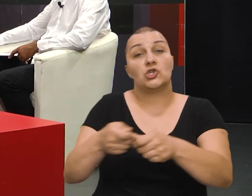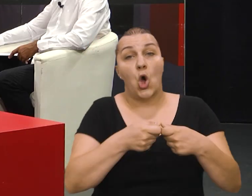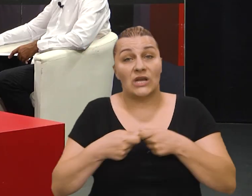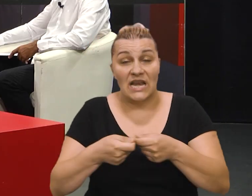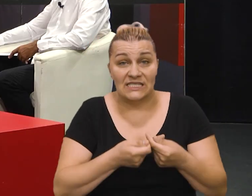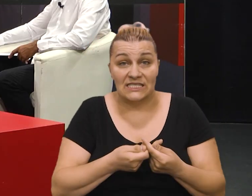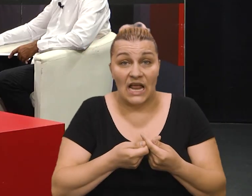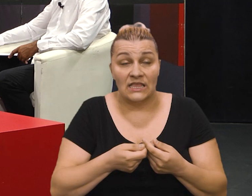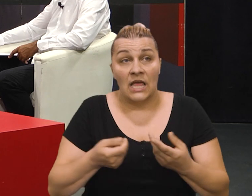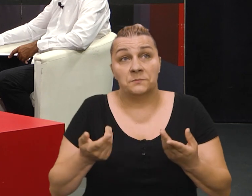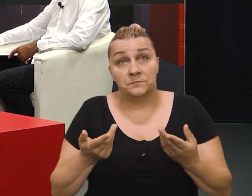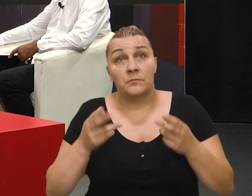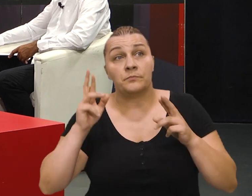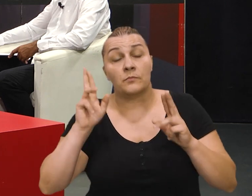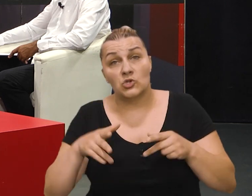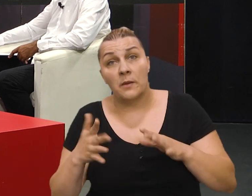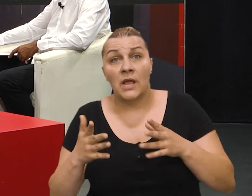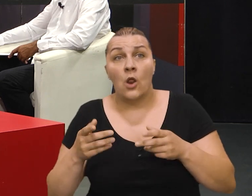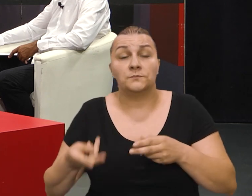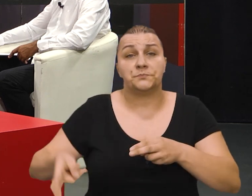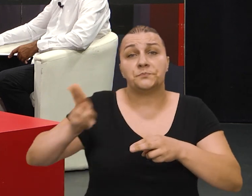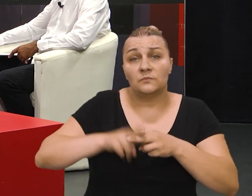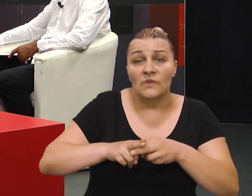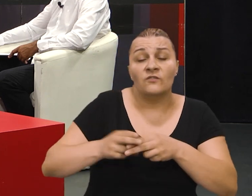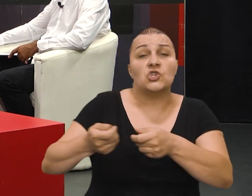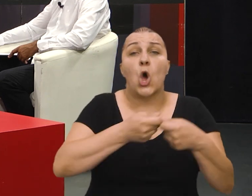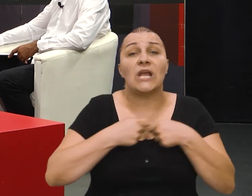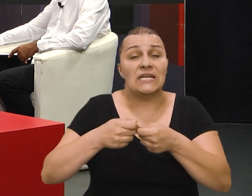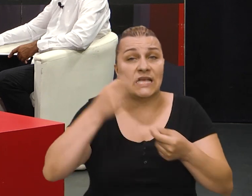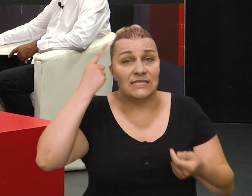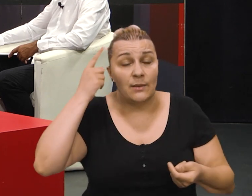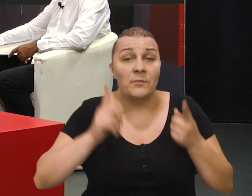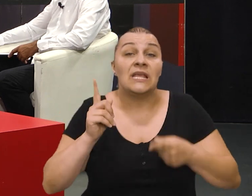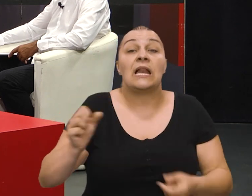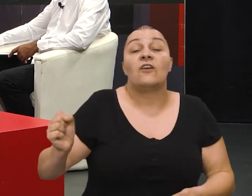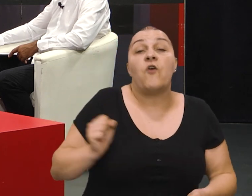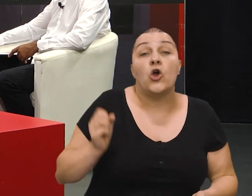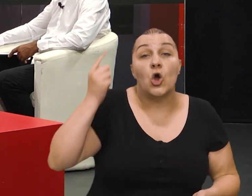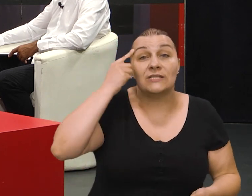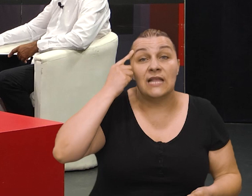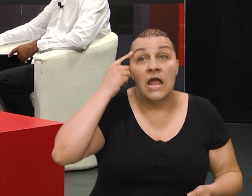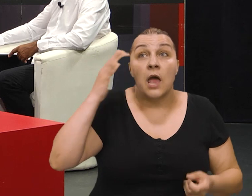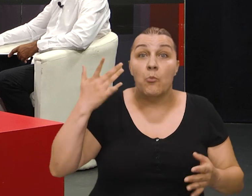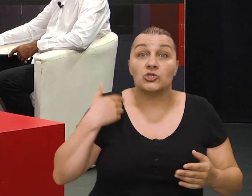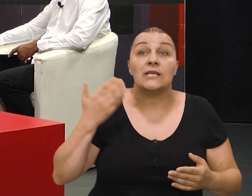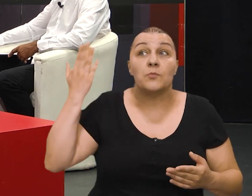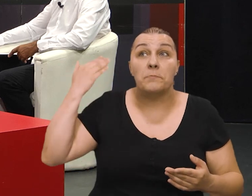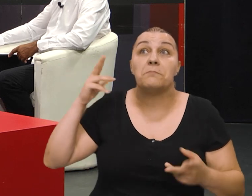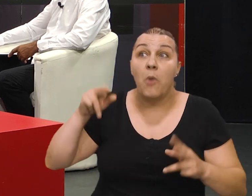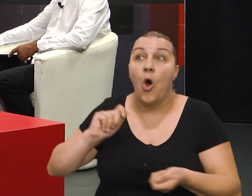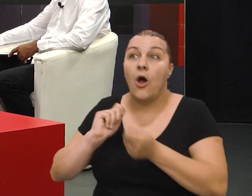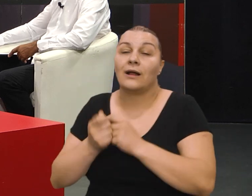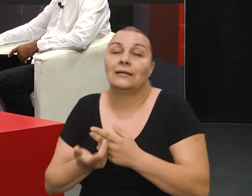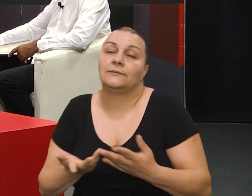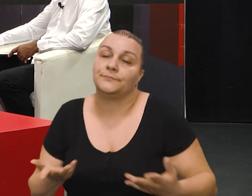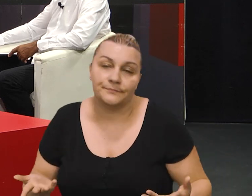organizirati, da je bilo možda više organizacijske pameti, da je bilo više možda vojnog znanja. Ali šta je tu je? Kijevo